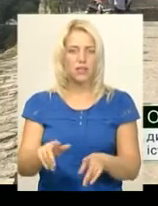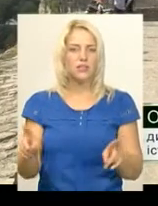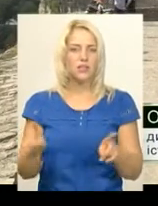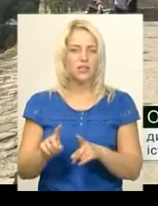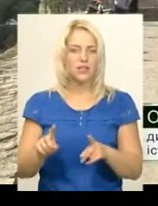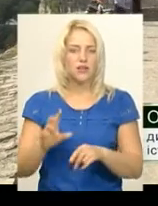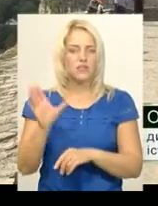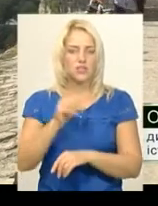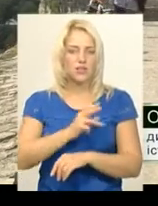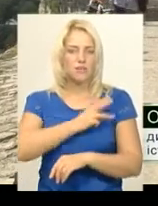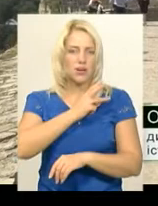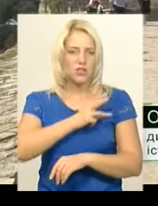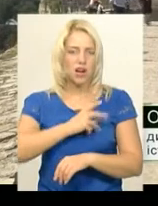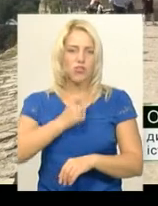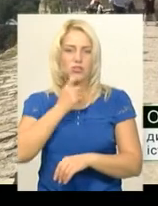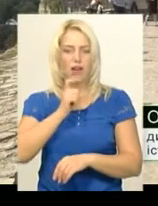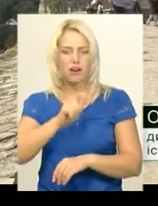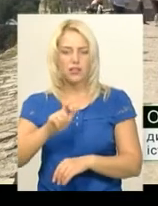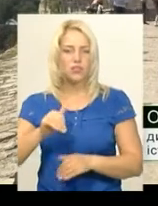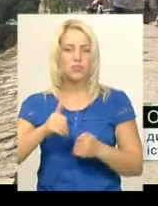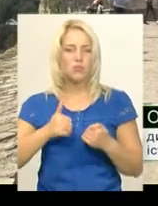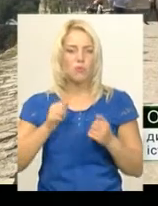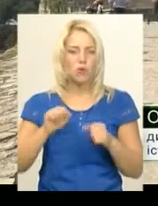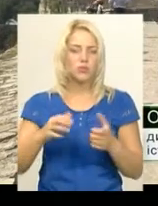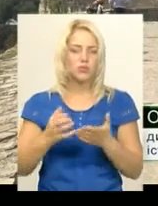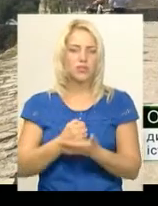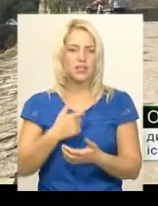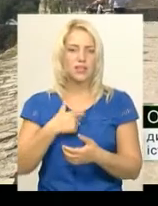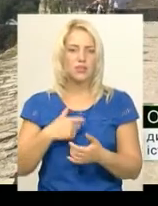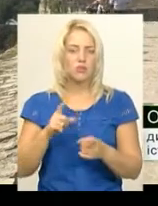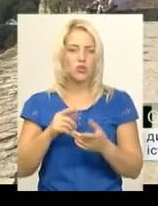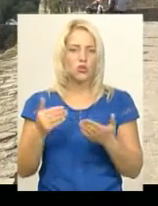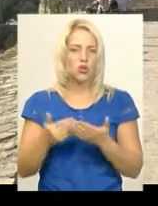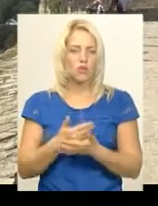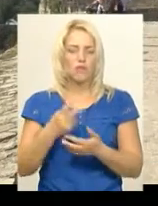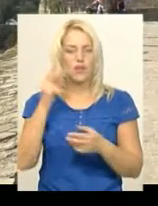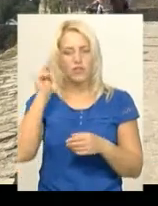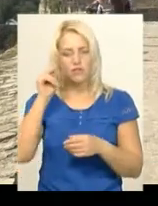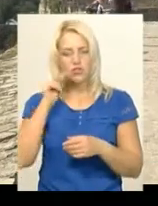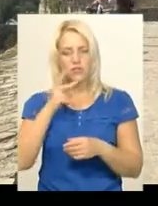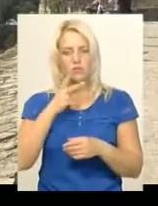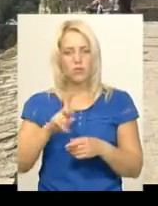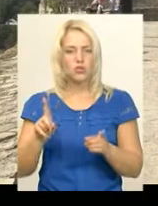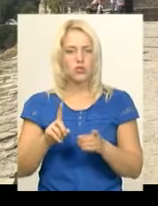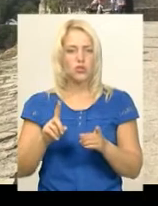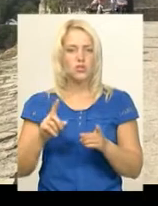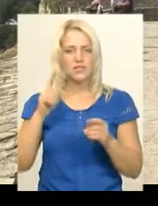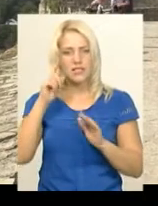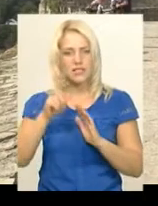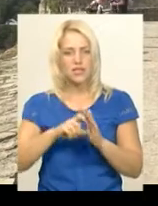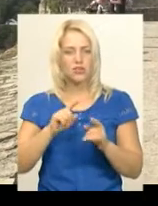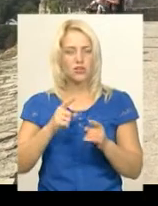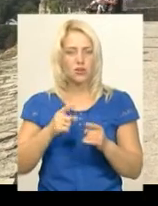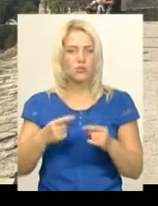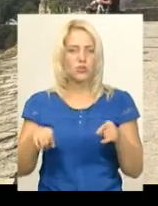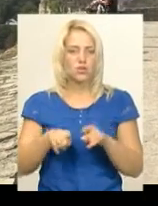бажаючі, учасники, глядачі можуть знайти щось для себе нове, щось навчитися, щось побачити, щось нове взнати. Тому, власне, школа і